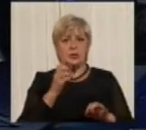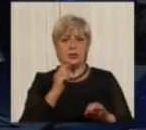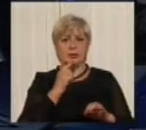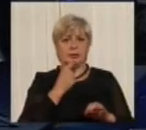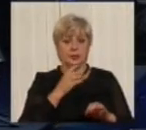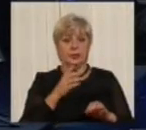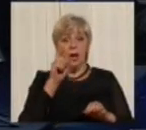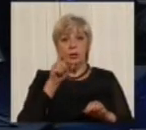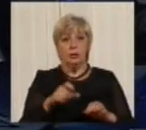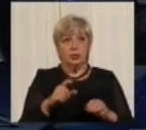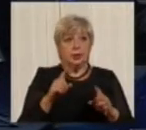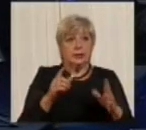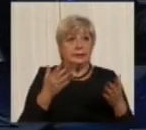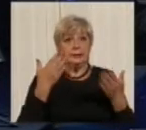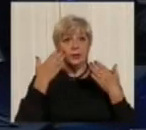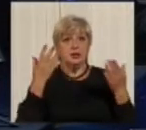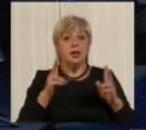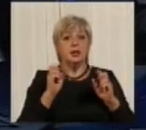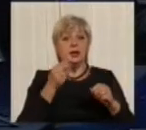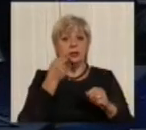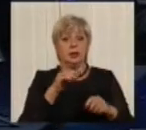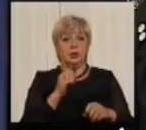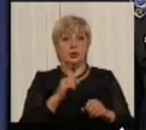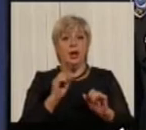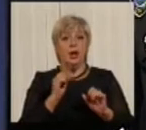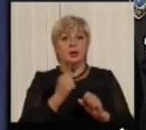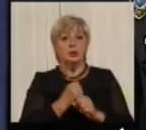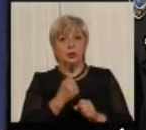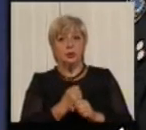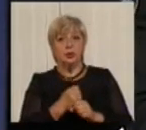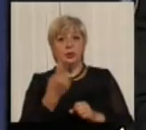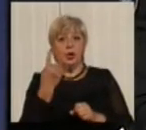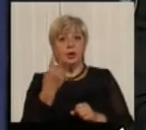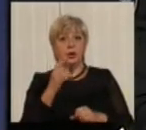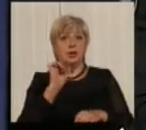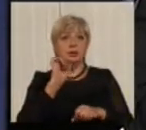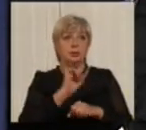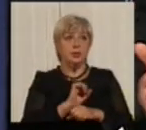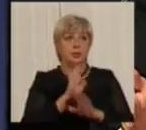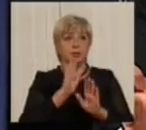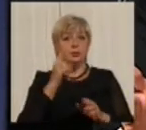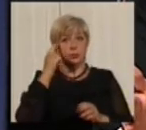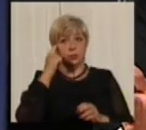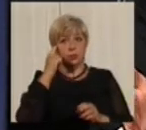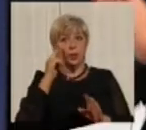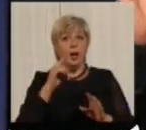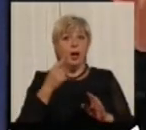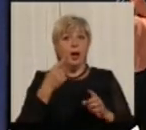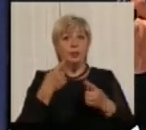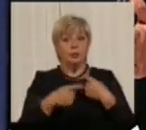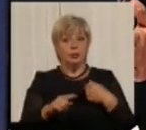не буде знати, як їй краще поступити. І одні люди зупиниться і будуть думати, а інший подумає,